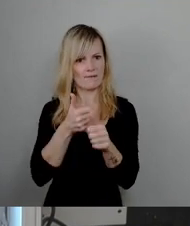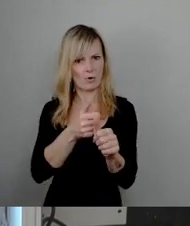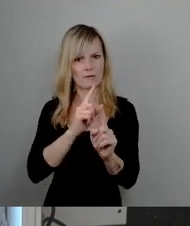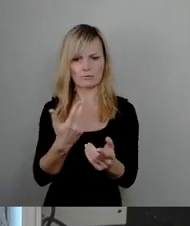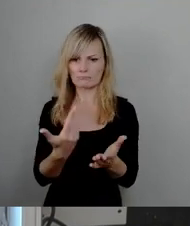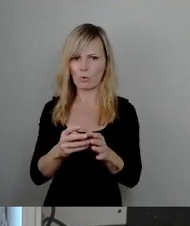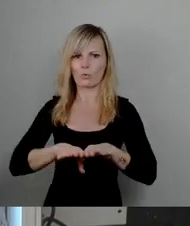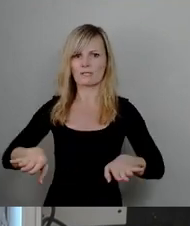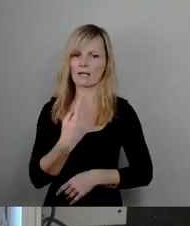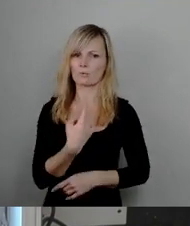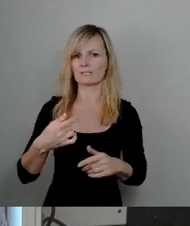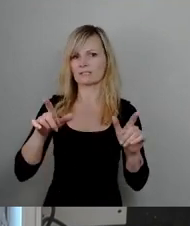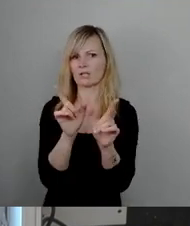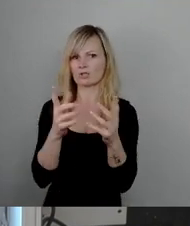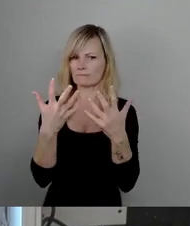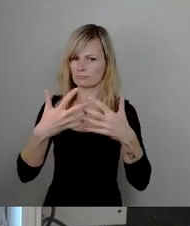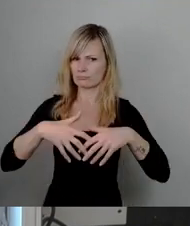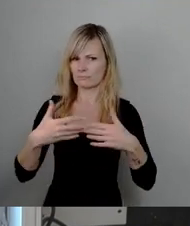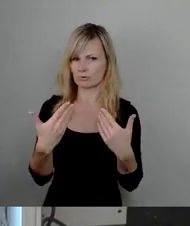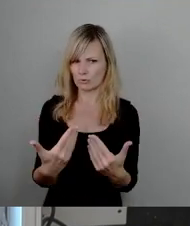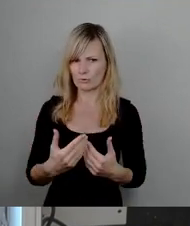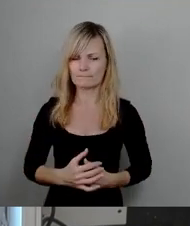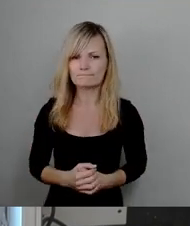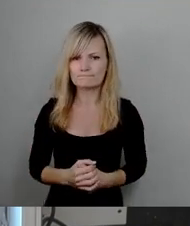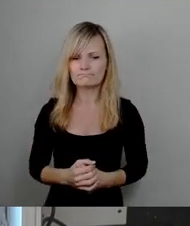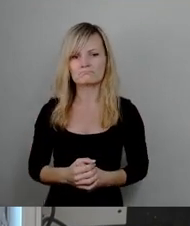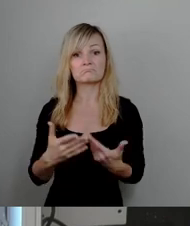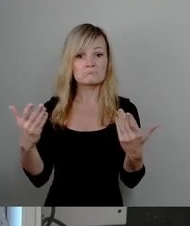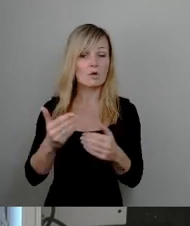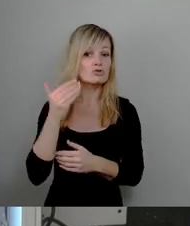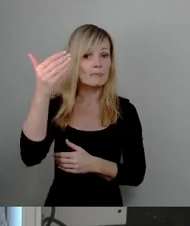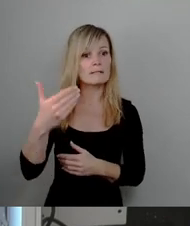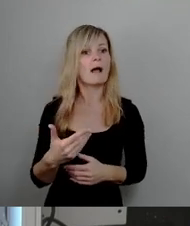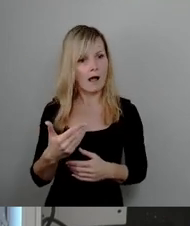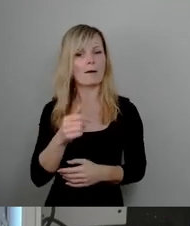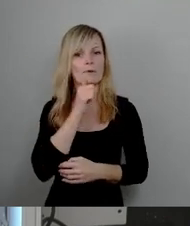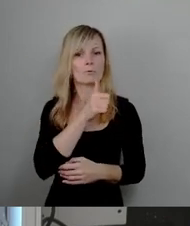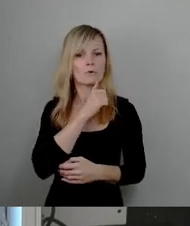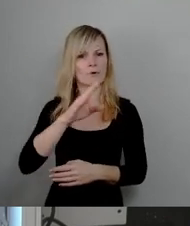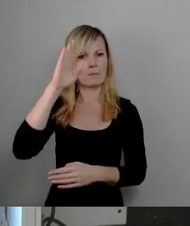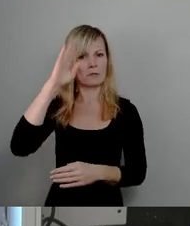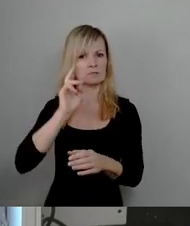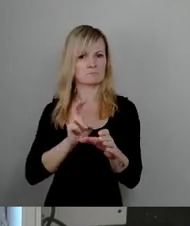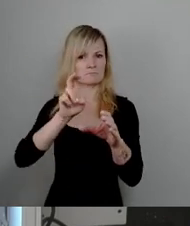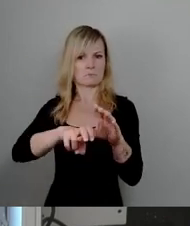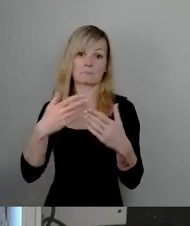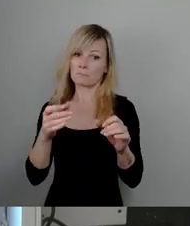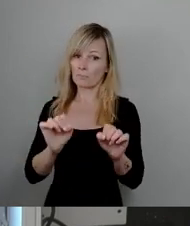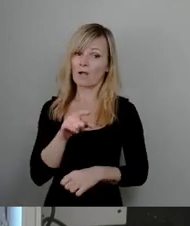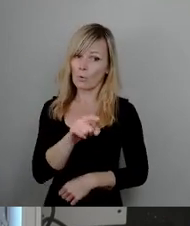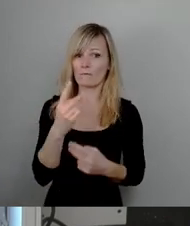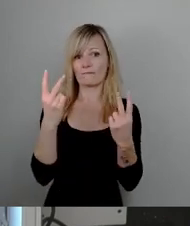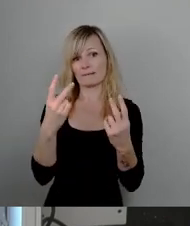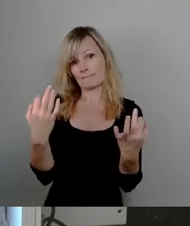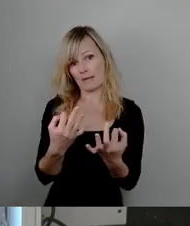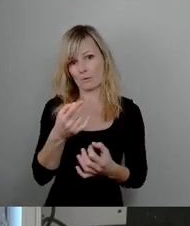gesellschaftliches Miteinander und wird vielleicht irgendwann mal Polizistin. Und auch die brauchen wir ganz dringend. Nicht nur für die Jugendlichen, die